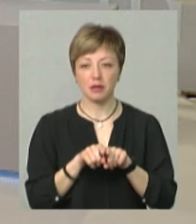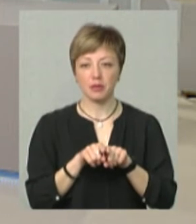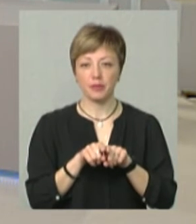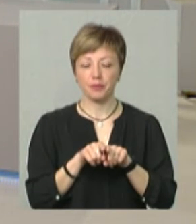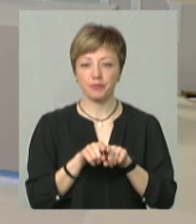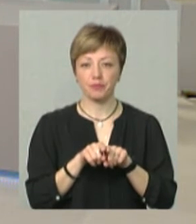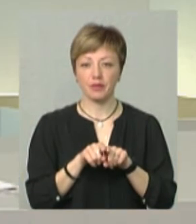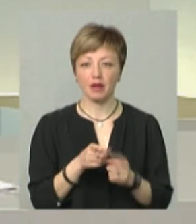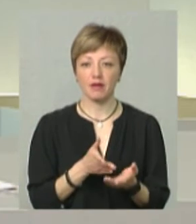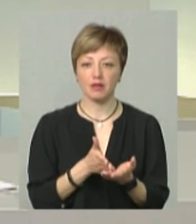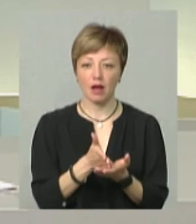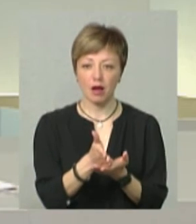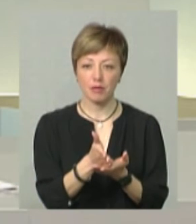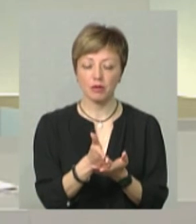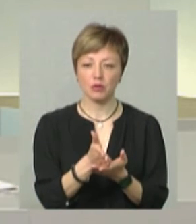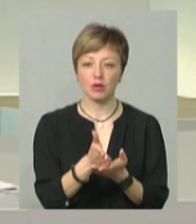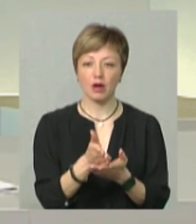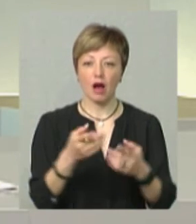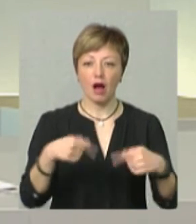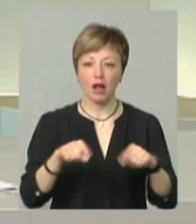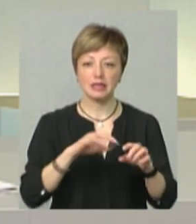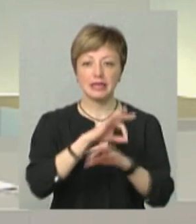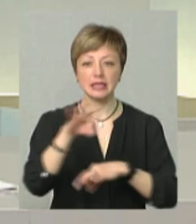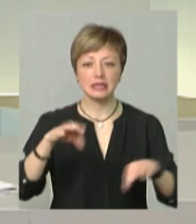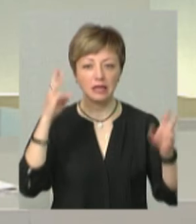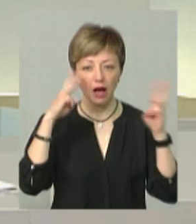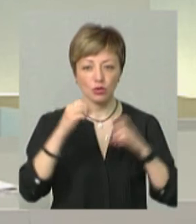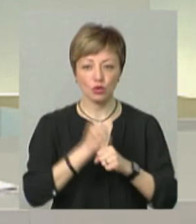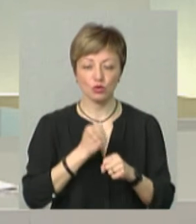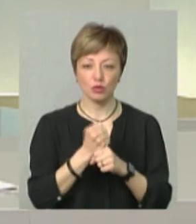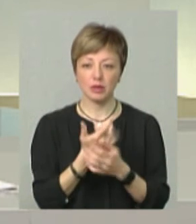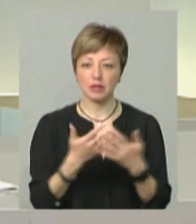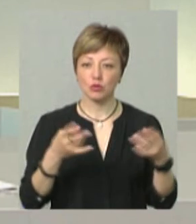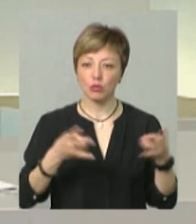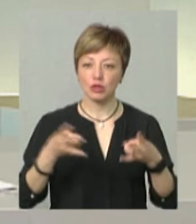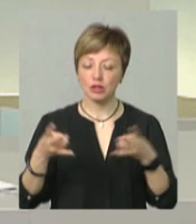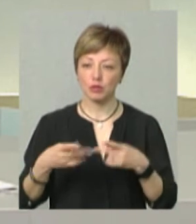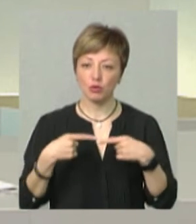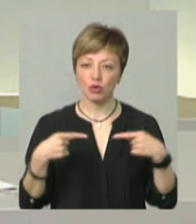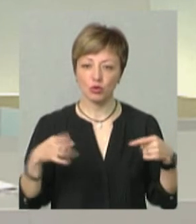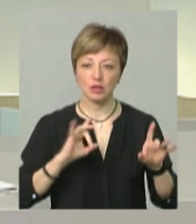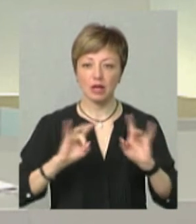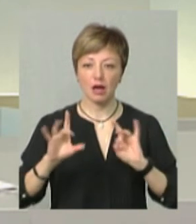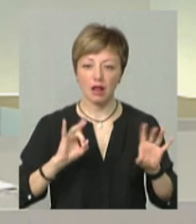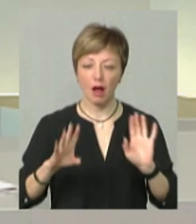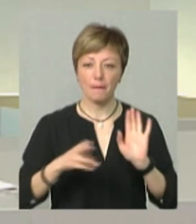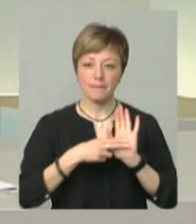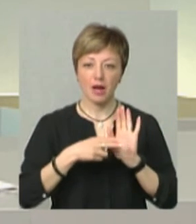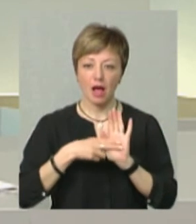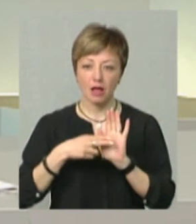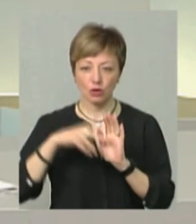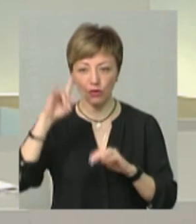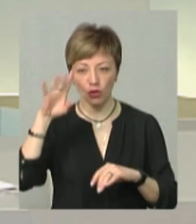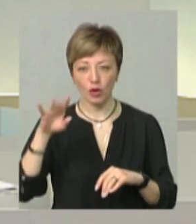в напрямку якраз галузі дизайну, розробки різної потрібної продукції і рекламної, брендової.